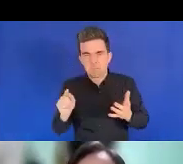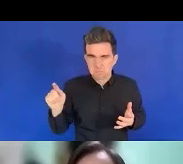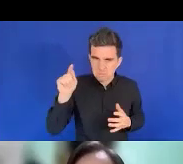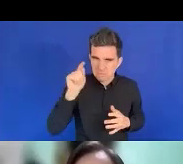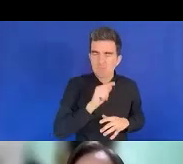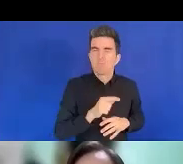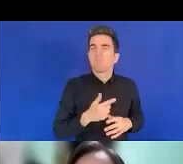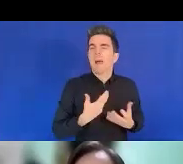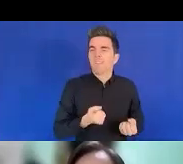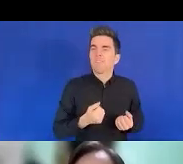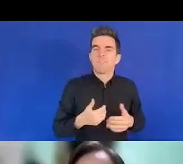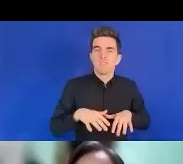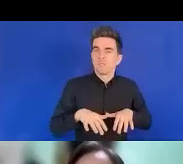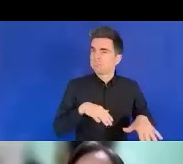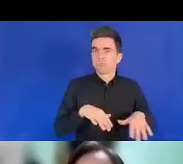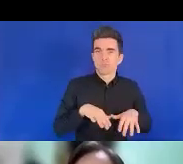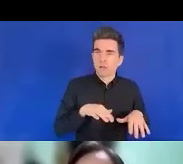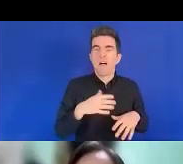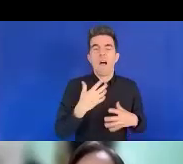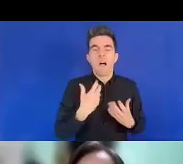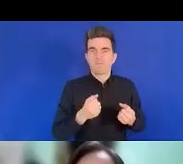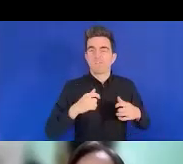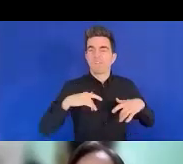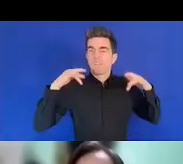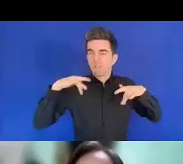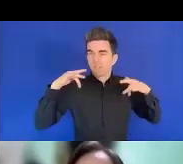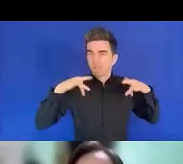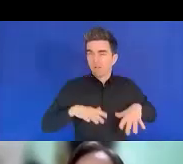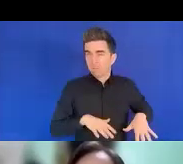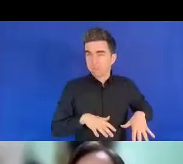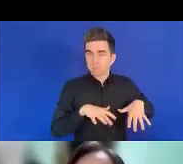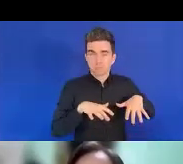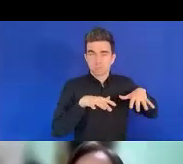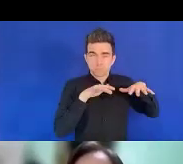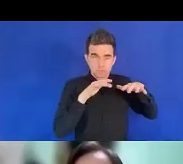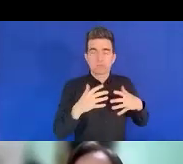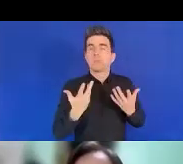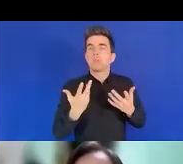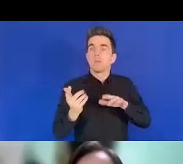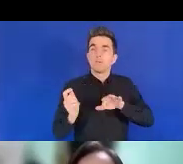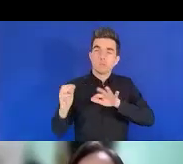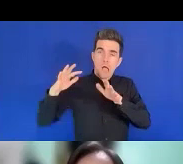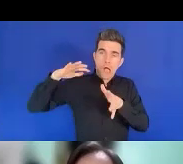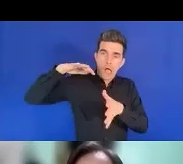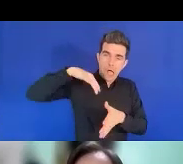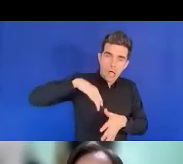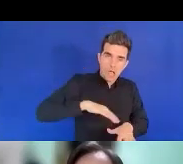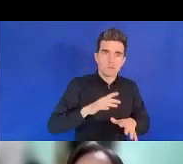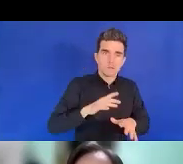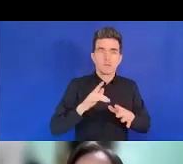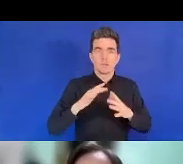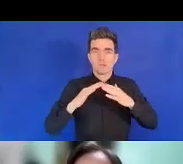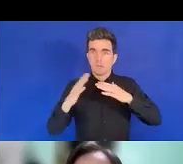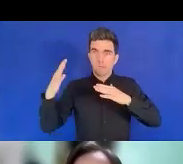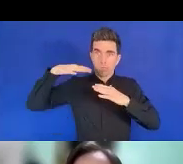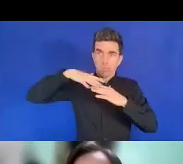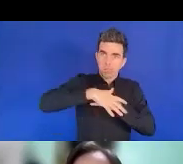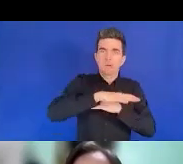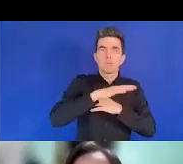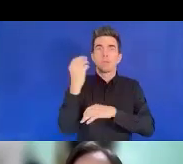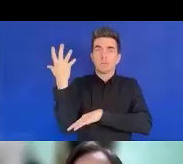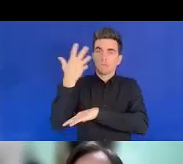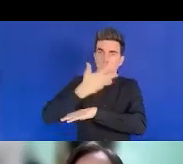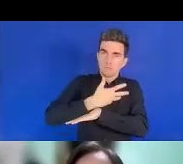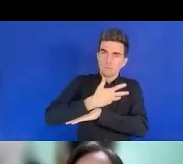le réchauffement de la forêt et ainsi de suite. Nous notons aussi le